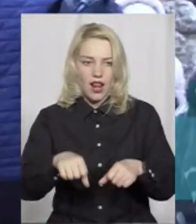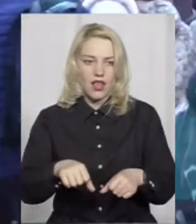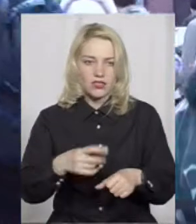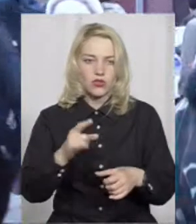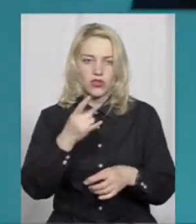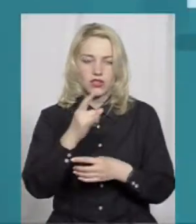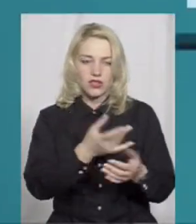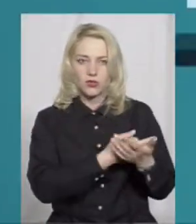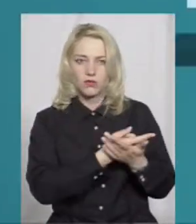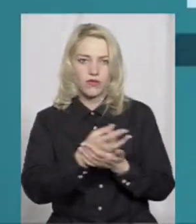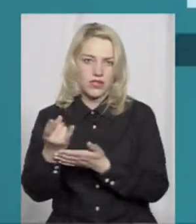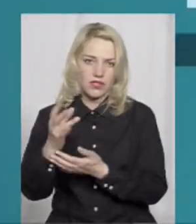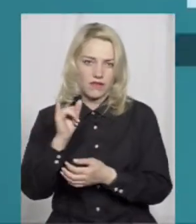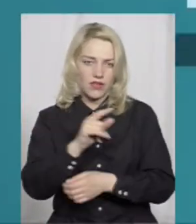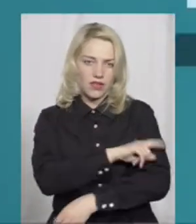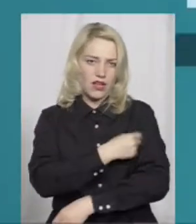лікарню забрали, повезли.